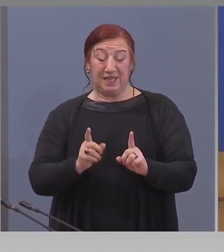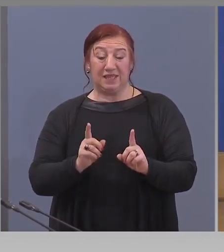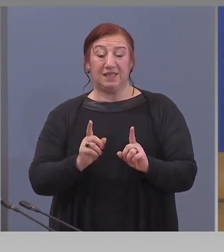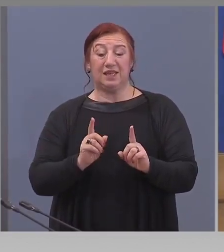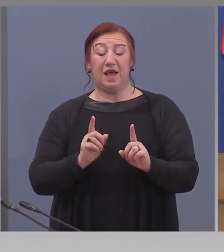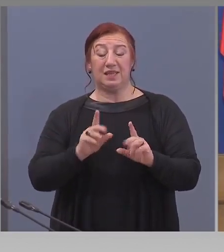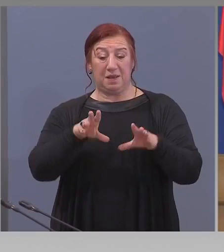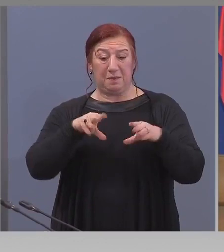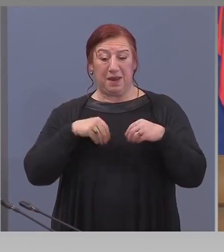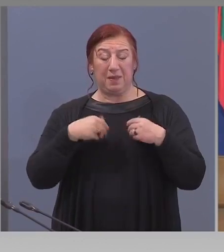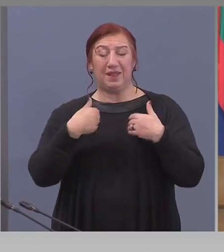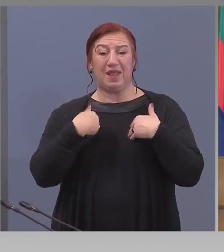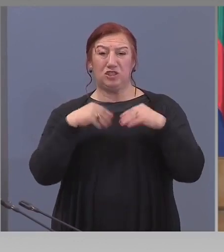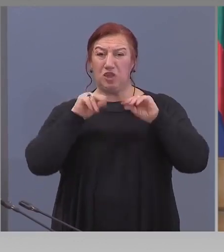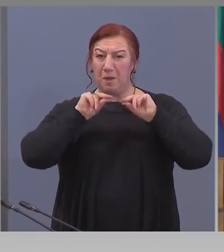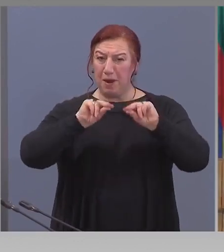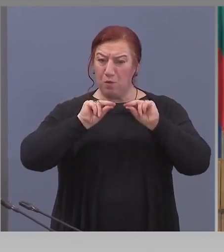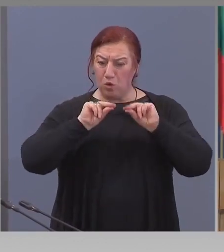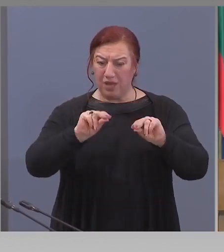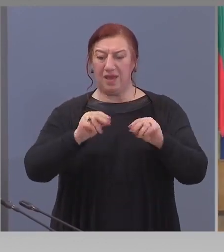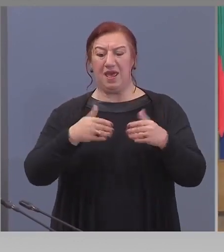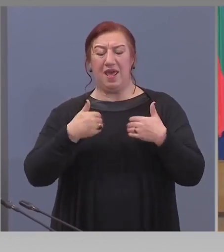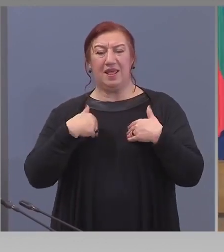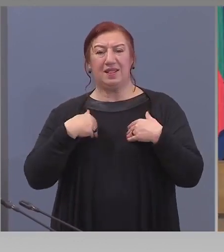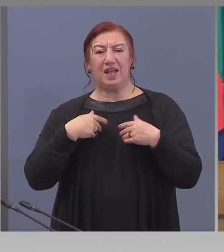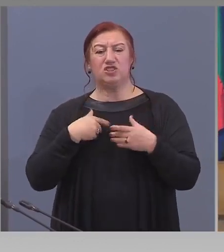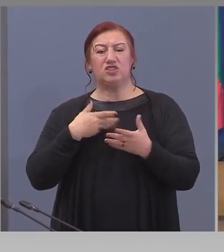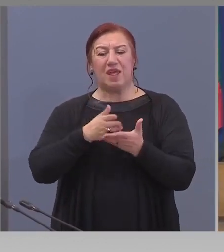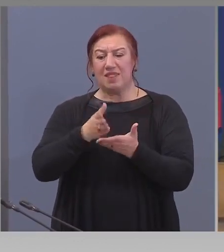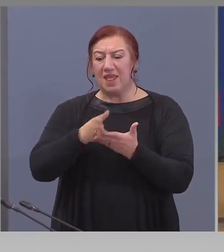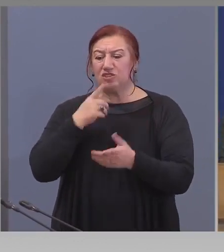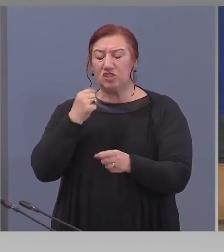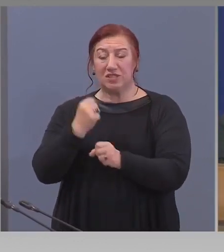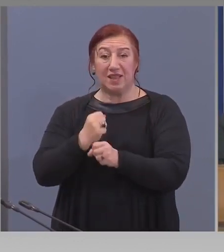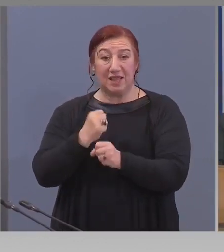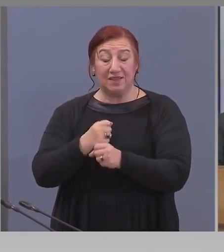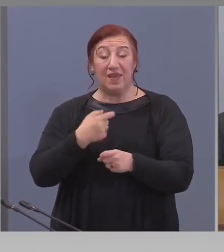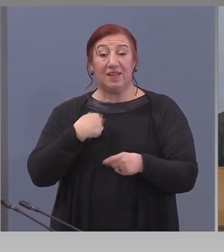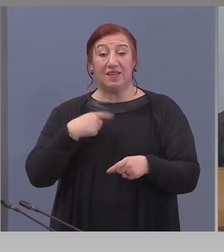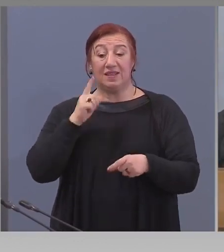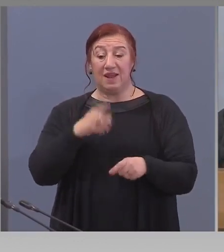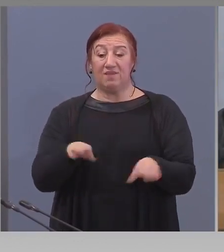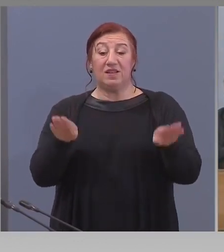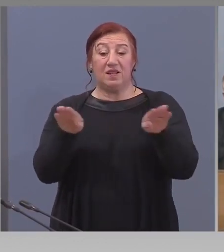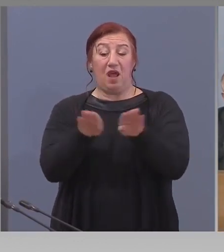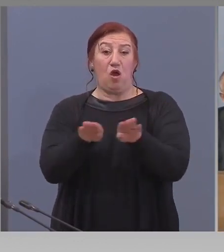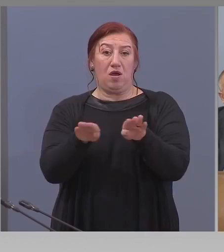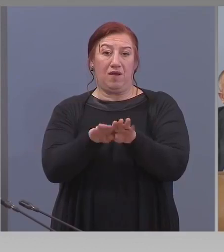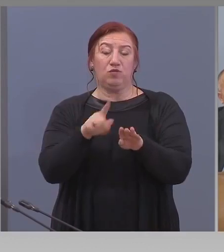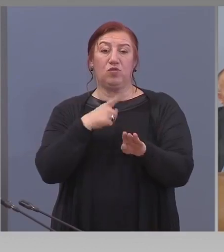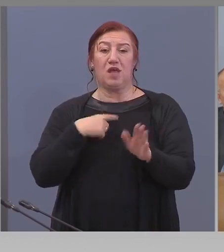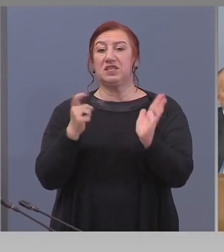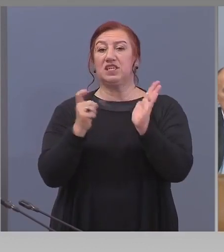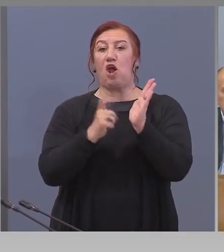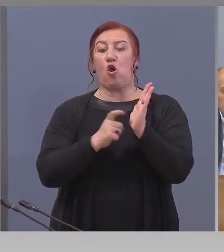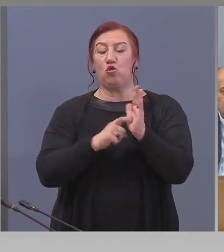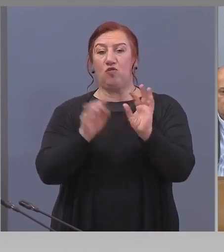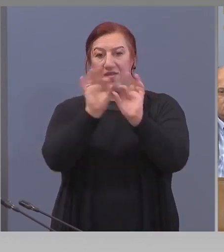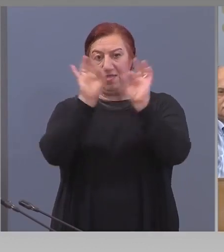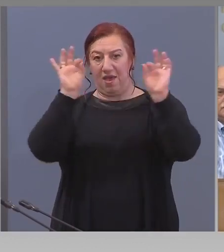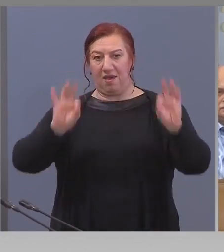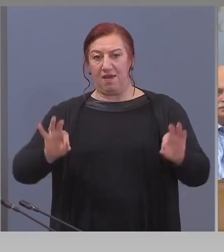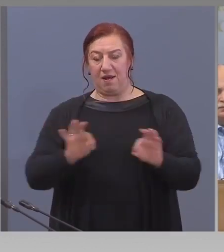консенсуси, нашите припоръки, нашите алгоритми в действие, ние трябва да съответстваме на правните норми в България. Така че